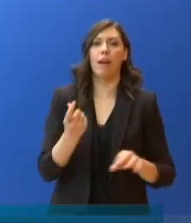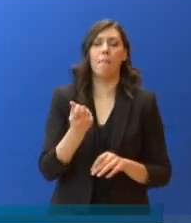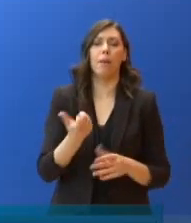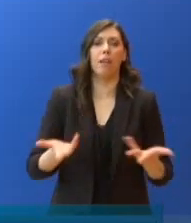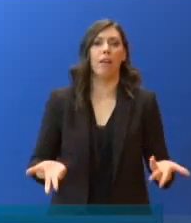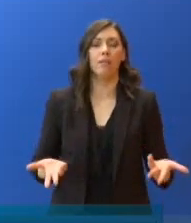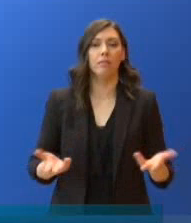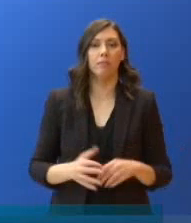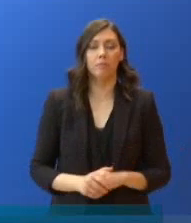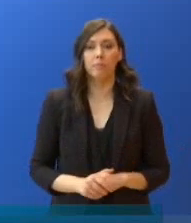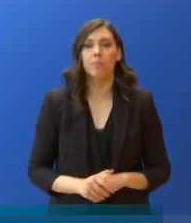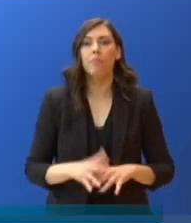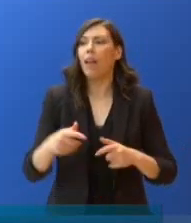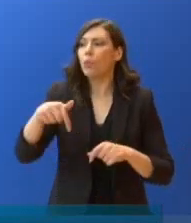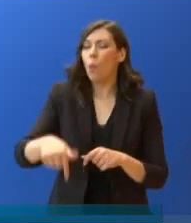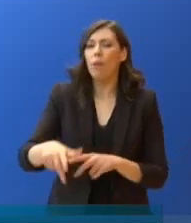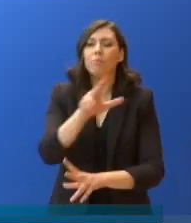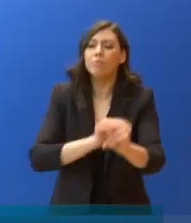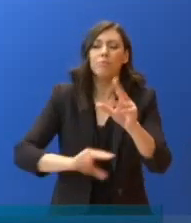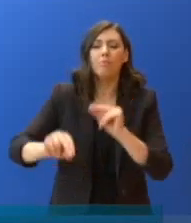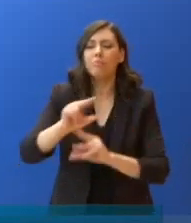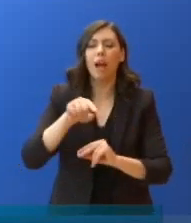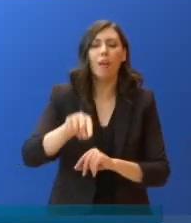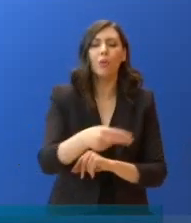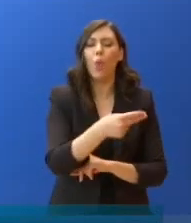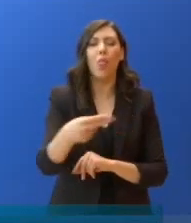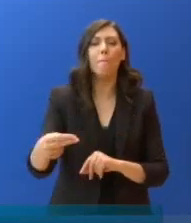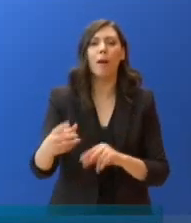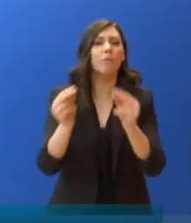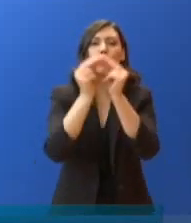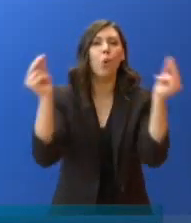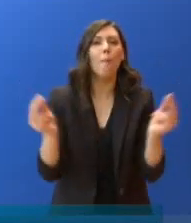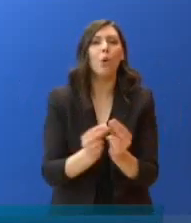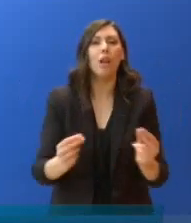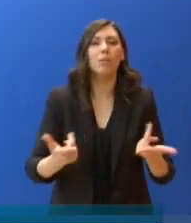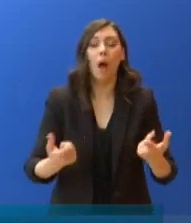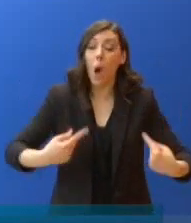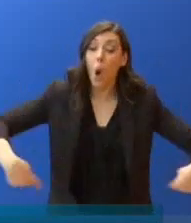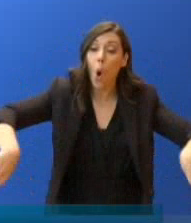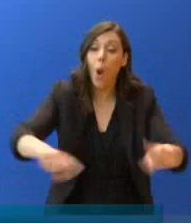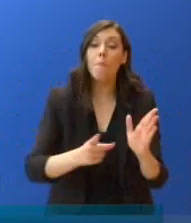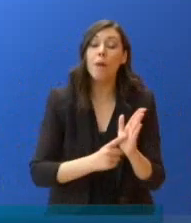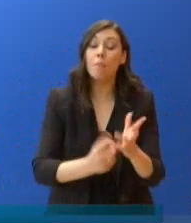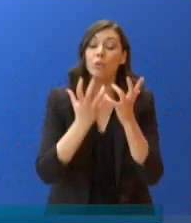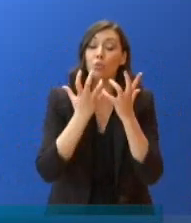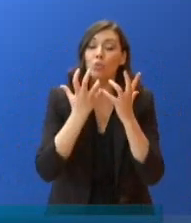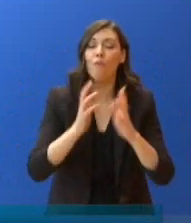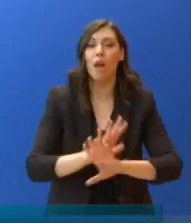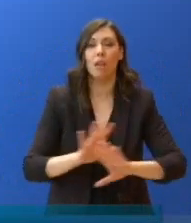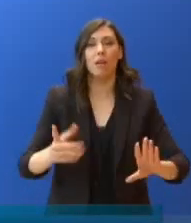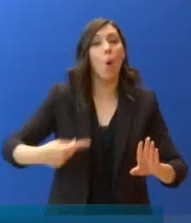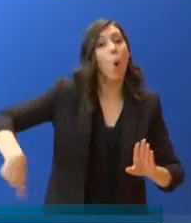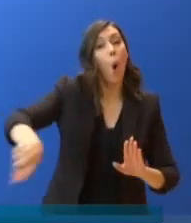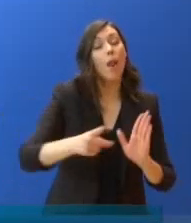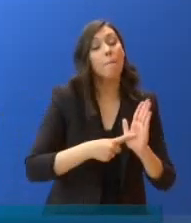Τι μένει από όλη αυτή τη συζήτηση? Μένει η σοβαρότητα την οποία πρέπει να δείχνουμε, η υπευθυνότητα που πρέπει να δείχνουμε απέναντι